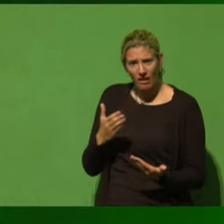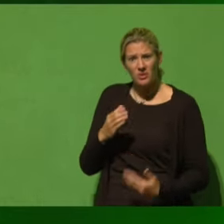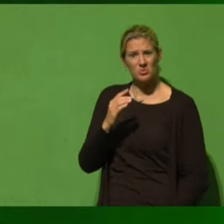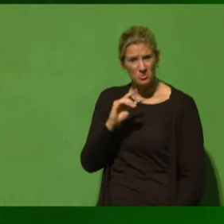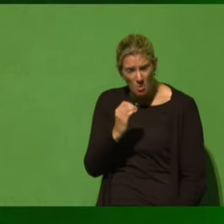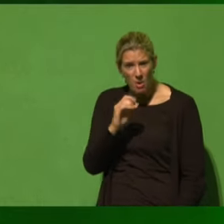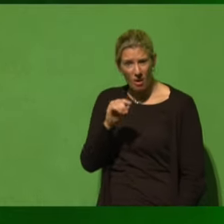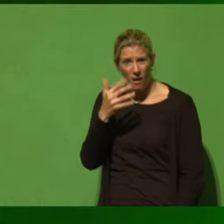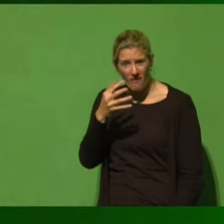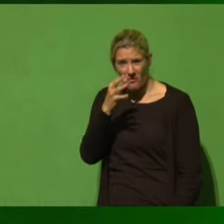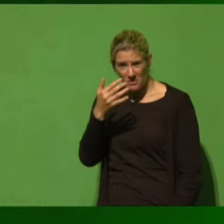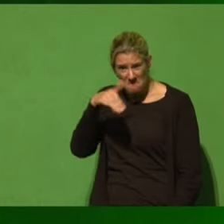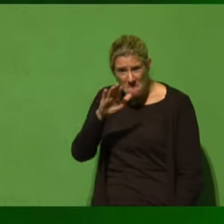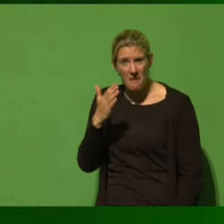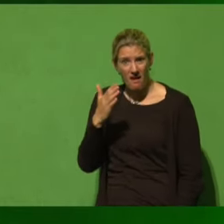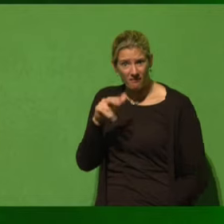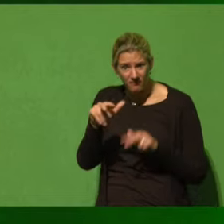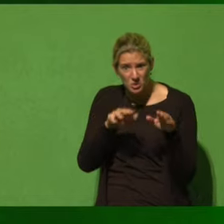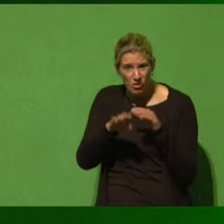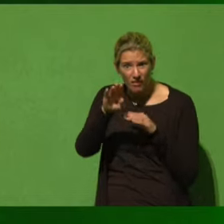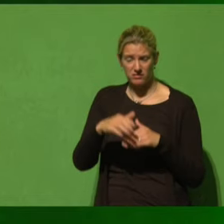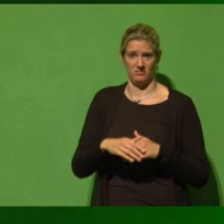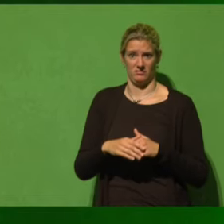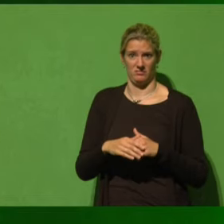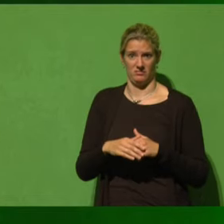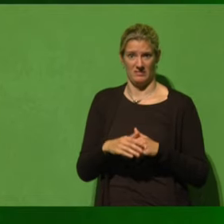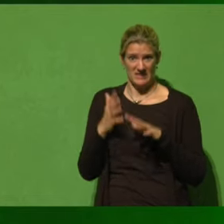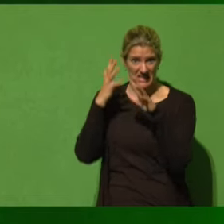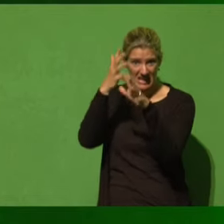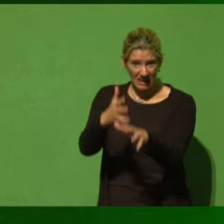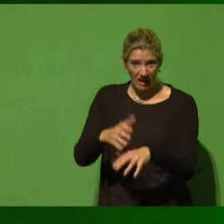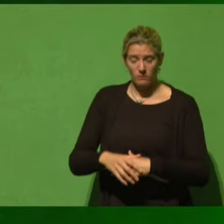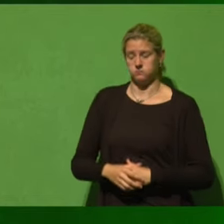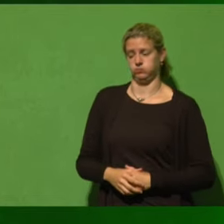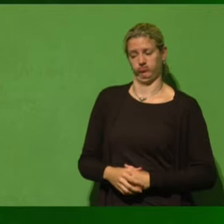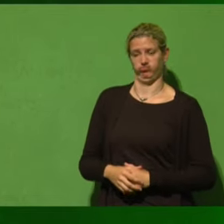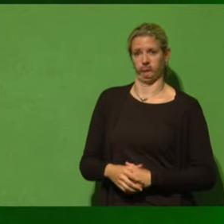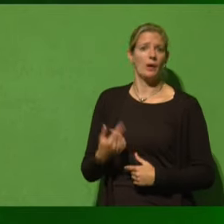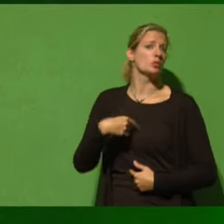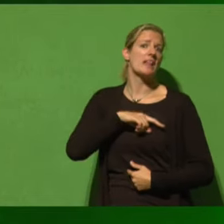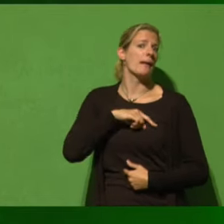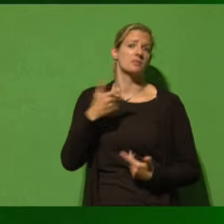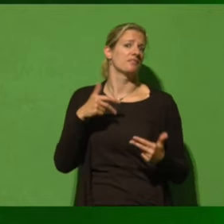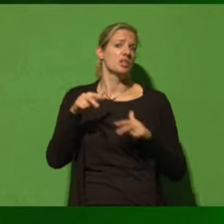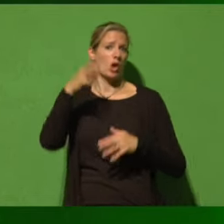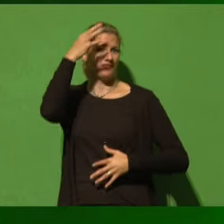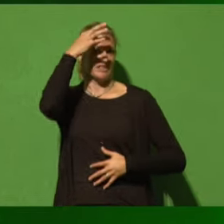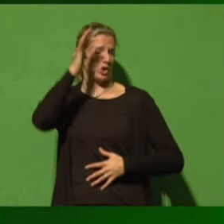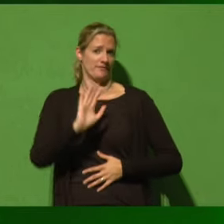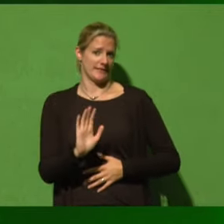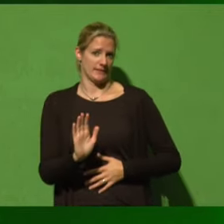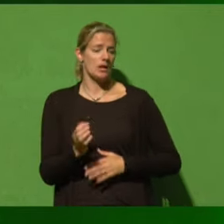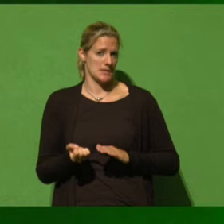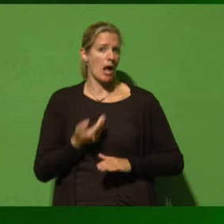,05% mehr Wirtschaftswachstum pro Jahr. Das ist, ich bin jetzt kein Wirtschaftswissenschaftler, ich bin Naturwissenschaftler,